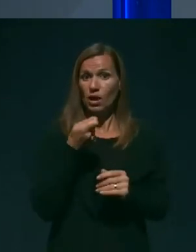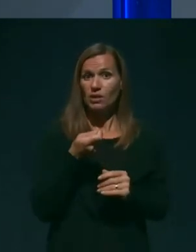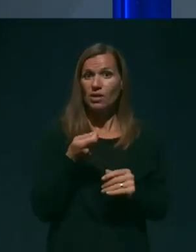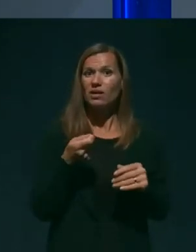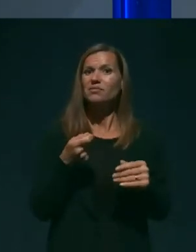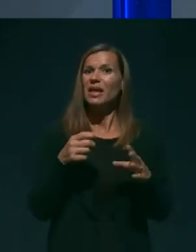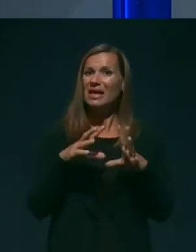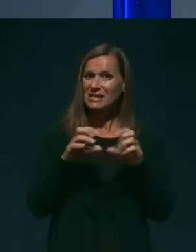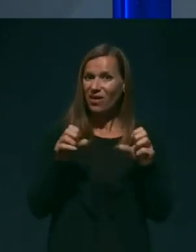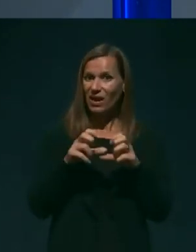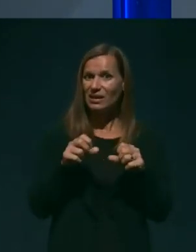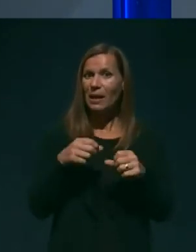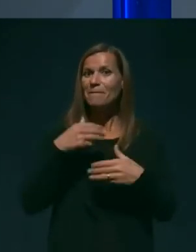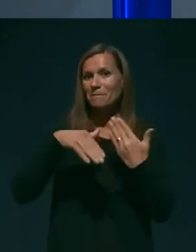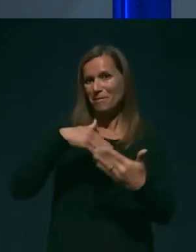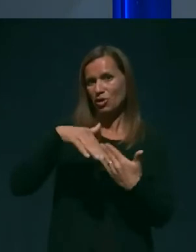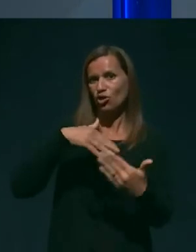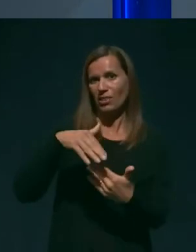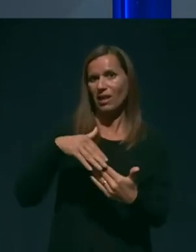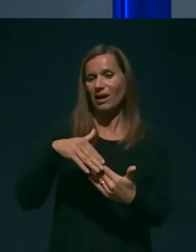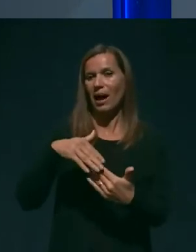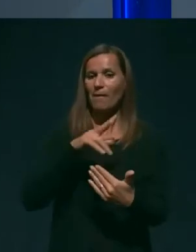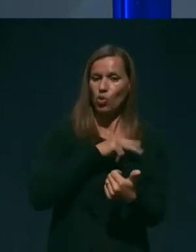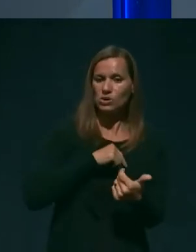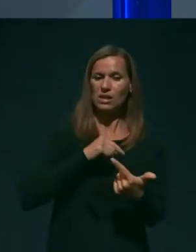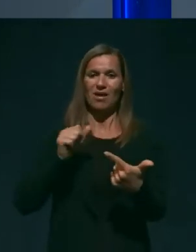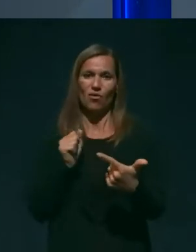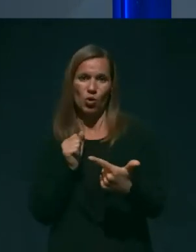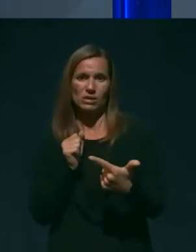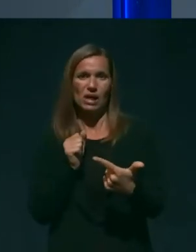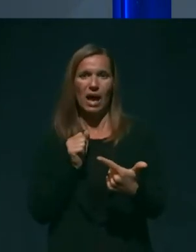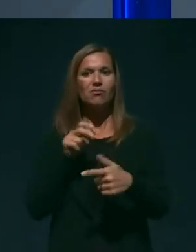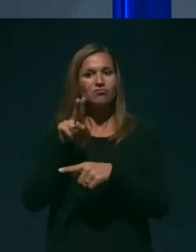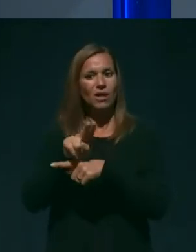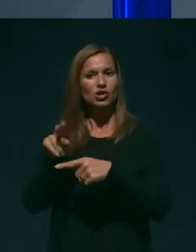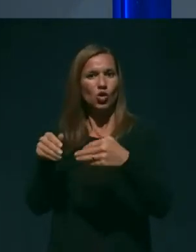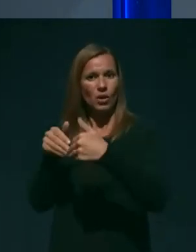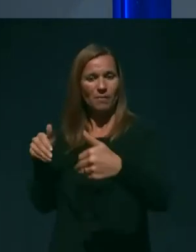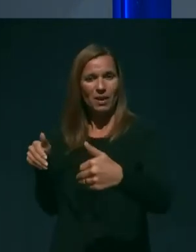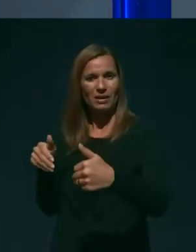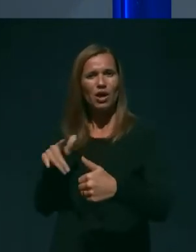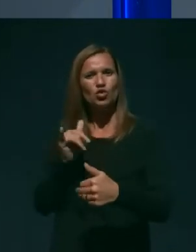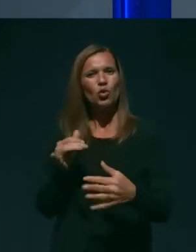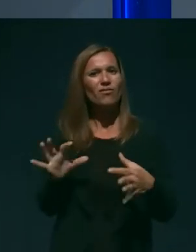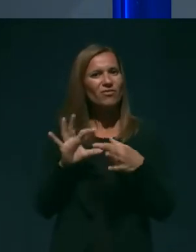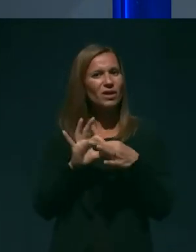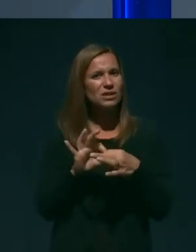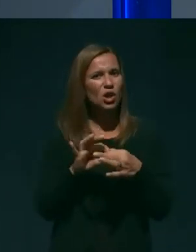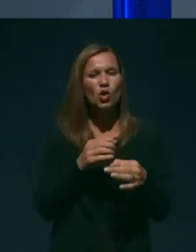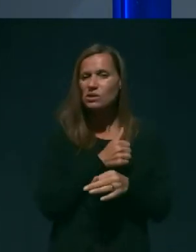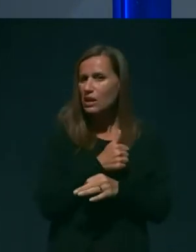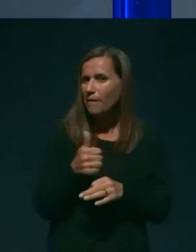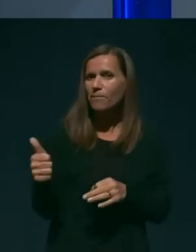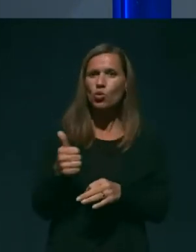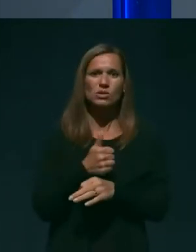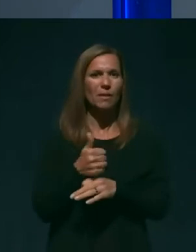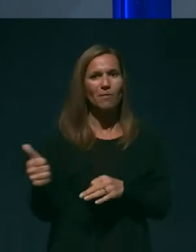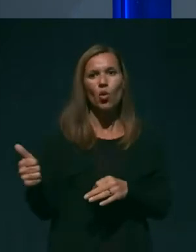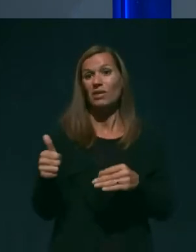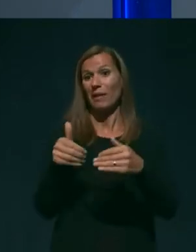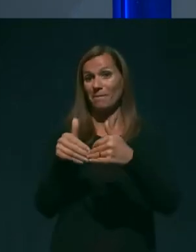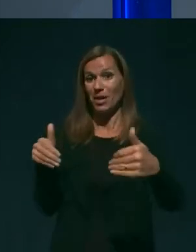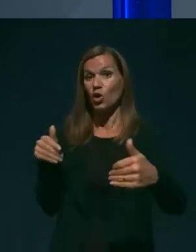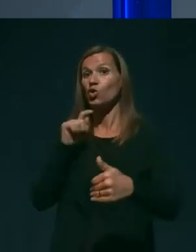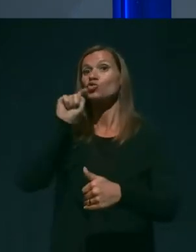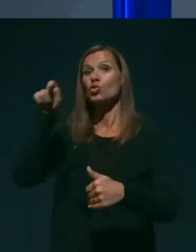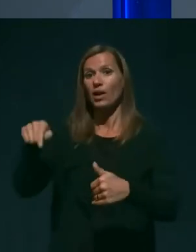potroleranja kot ena izmed oblik sodelovanja med slovensko vojsko in slovensko policijo vezana izključno in samo na mejo, zunanju